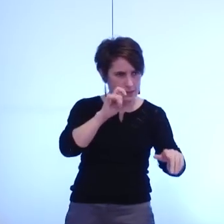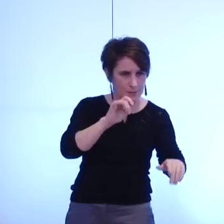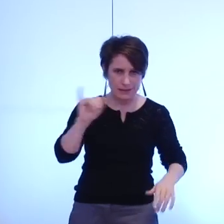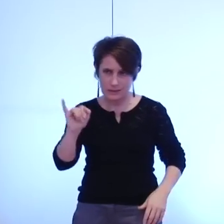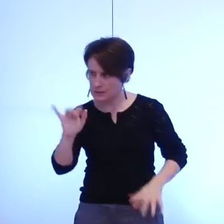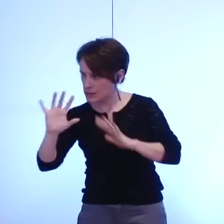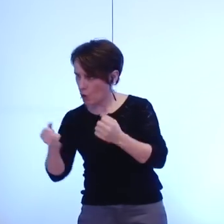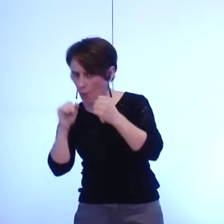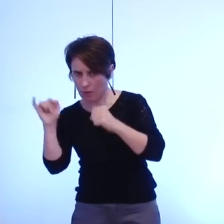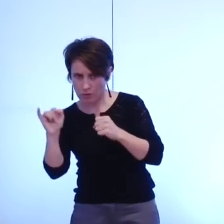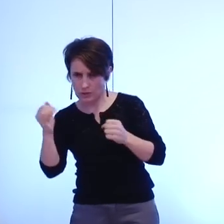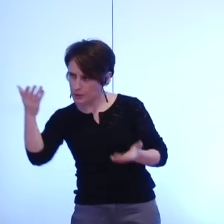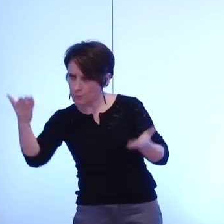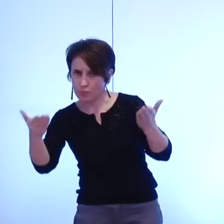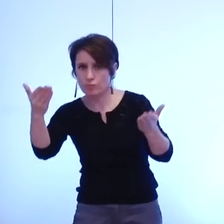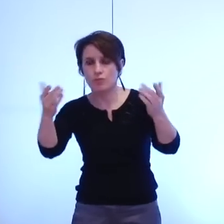fois en équité territoriale